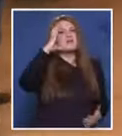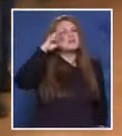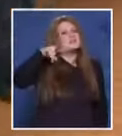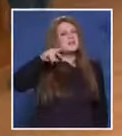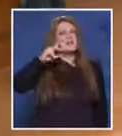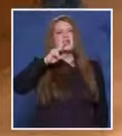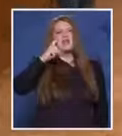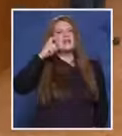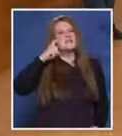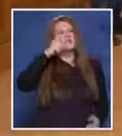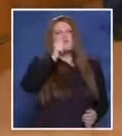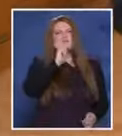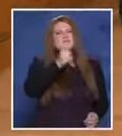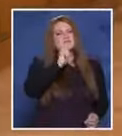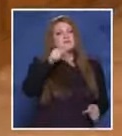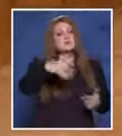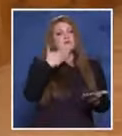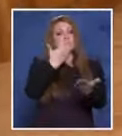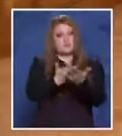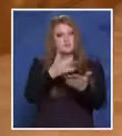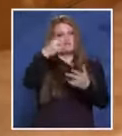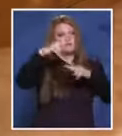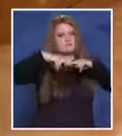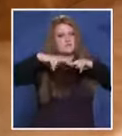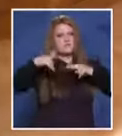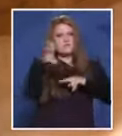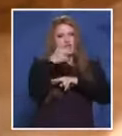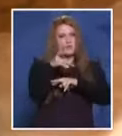ще ви я представи веднага в следващото видео.